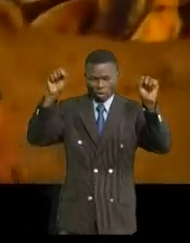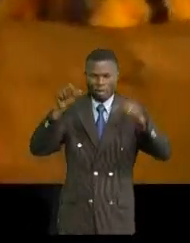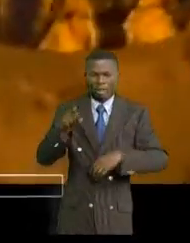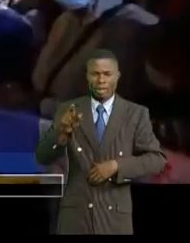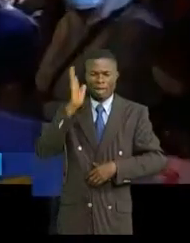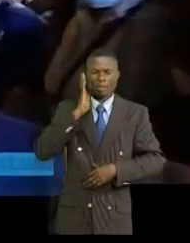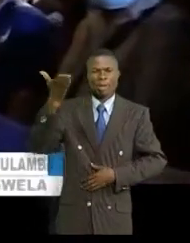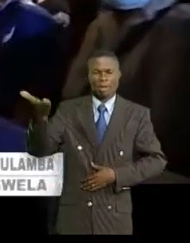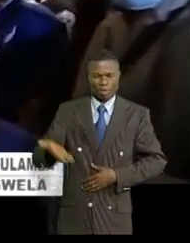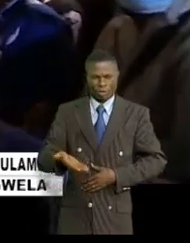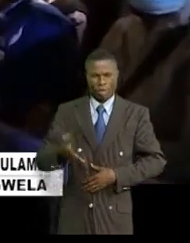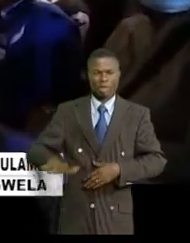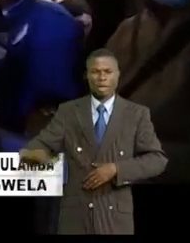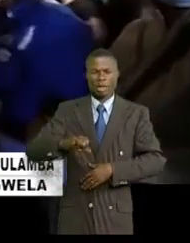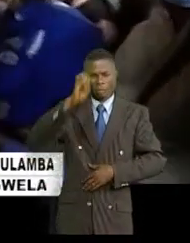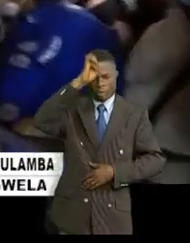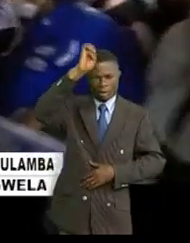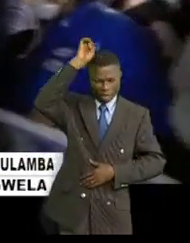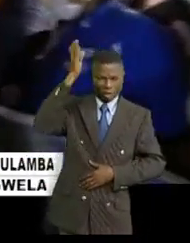la bienvenue. Le